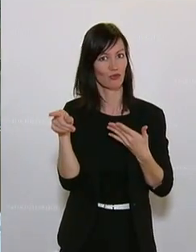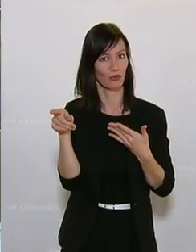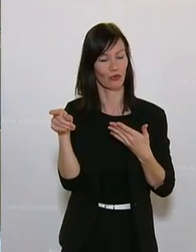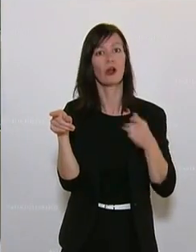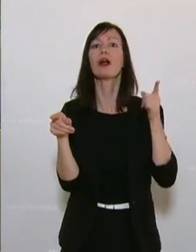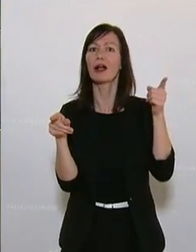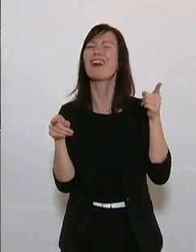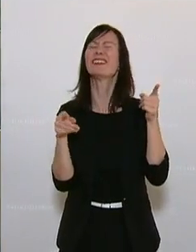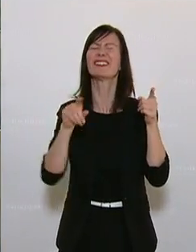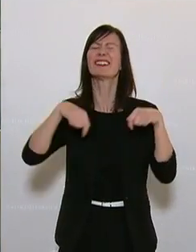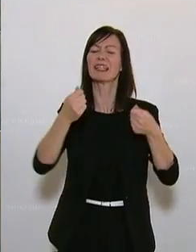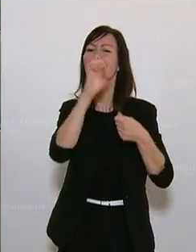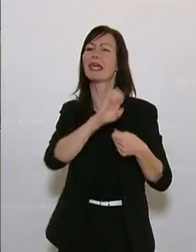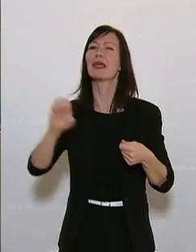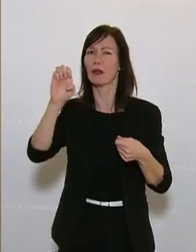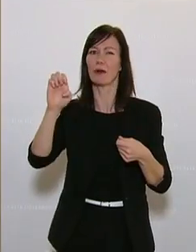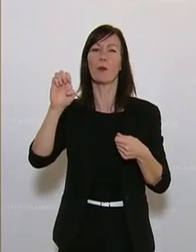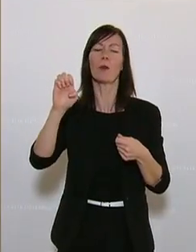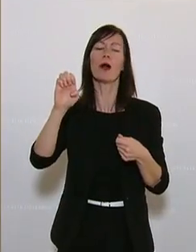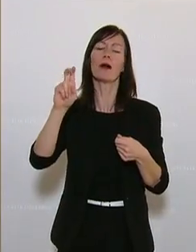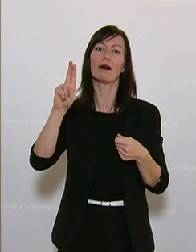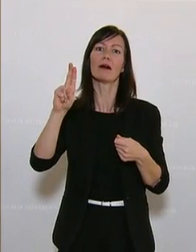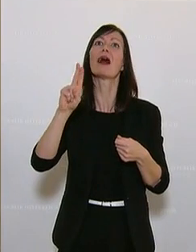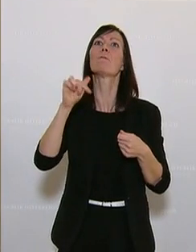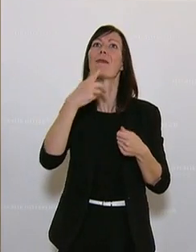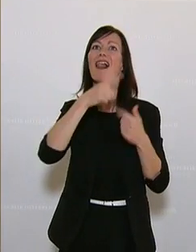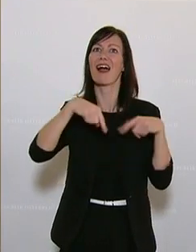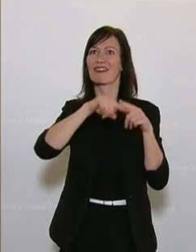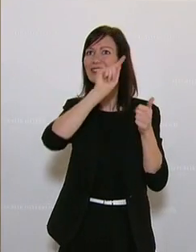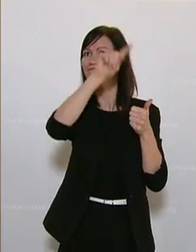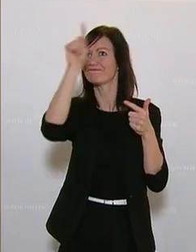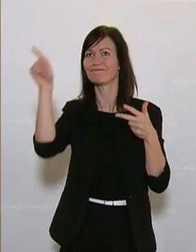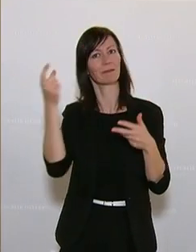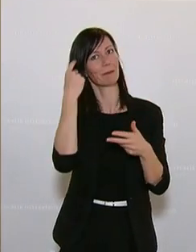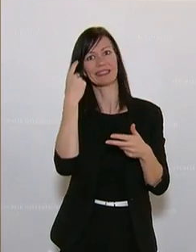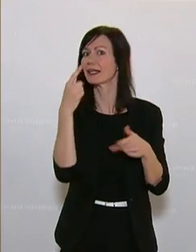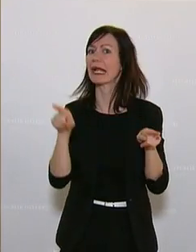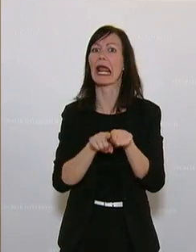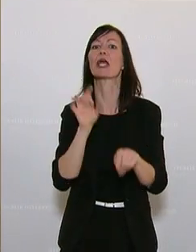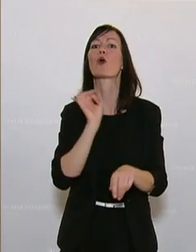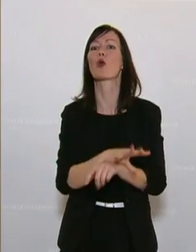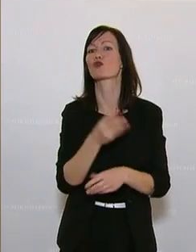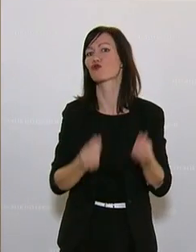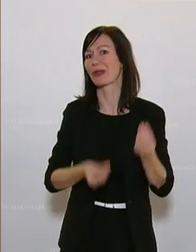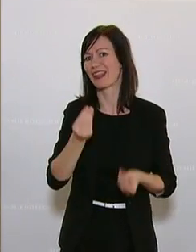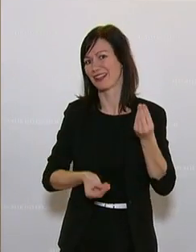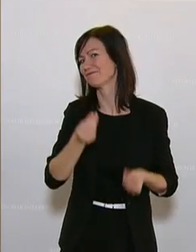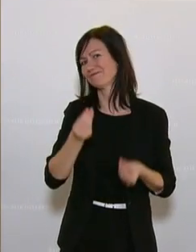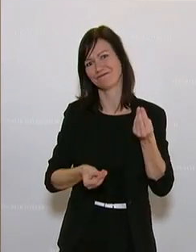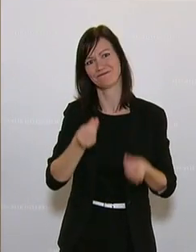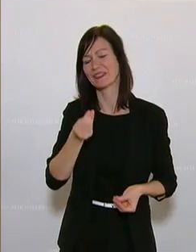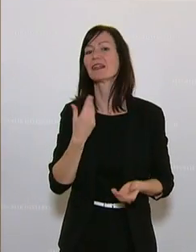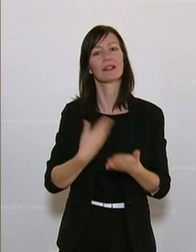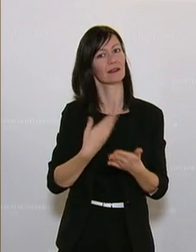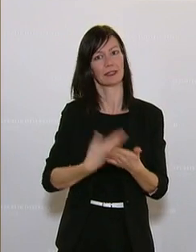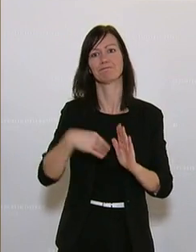werden diese Mechaniken schon als Glücksspiel gewertet und auch dementsprechend reguliert. Wir sehen also, es gibt im Bereich des